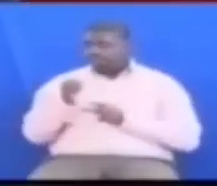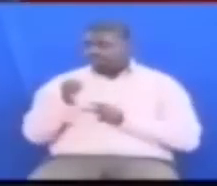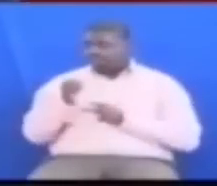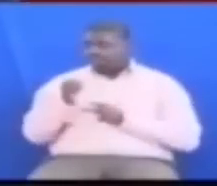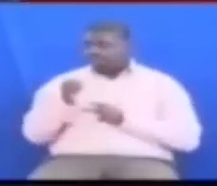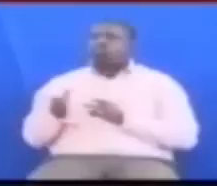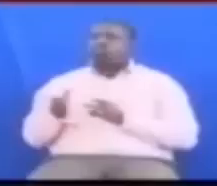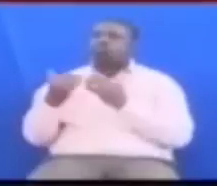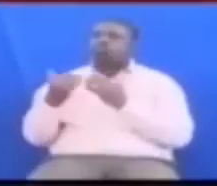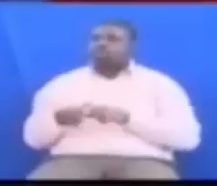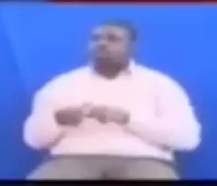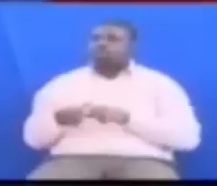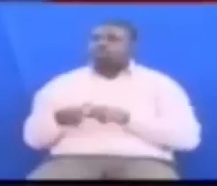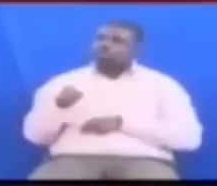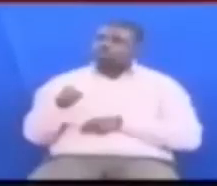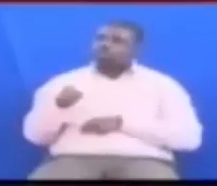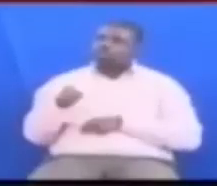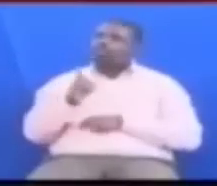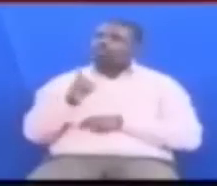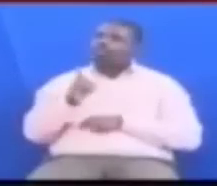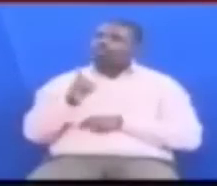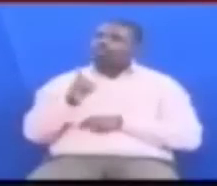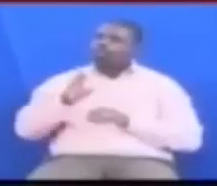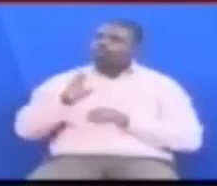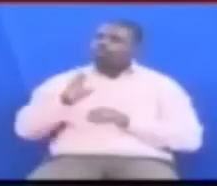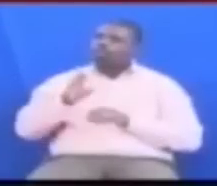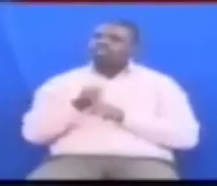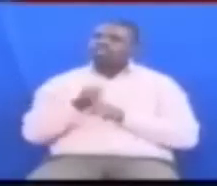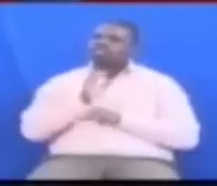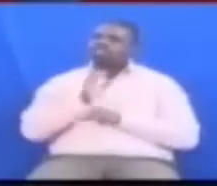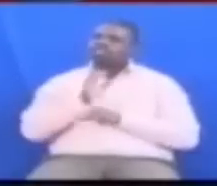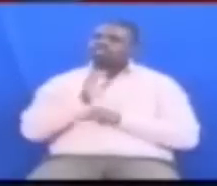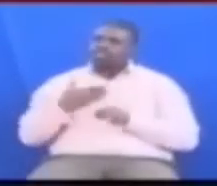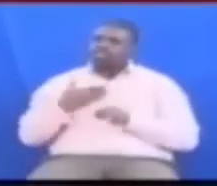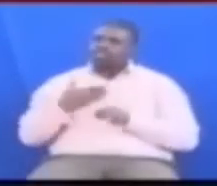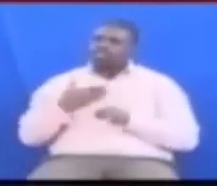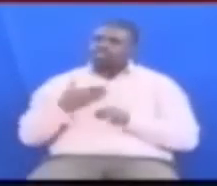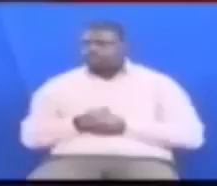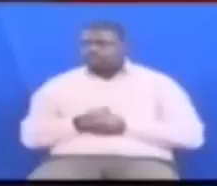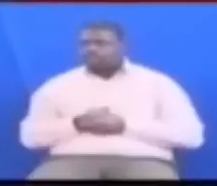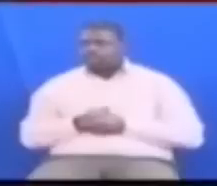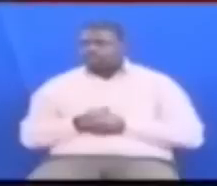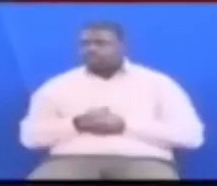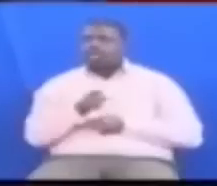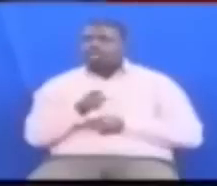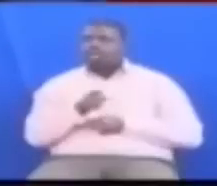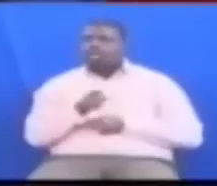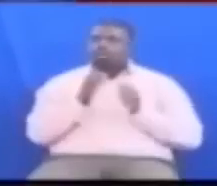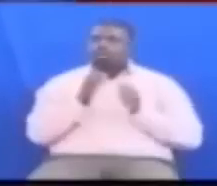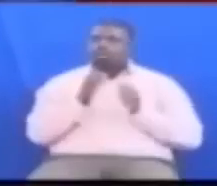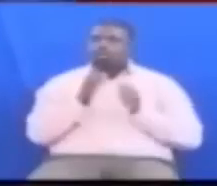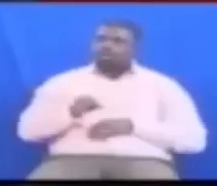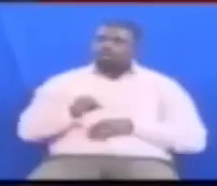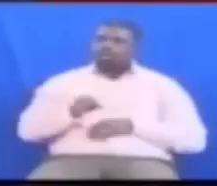Tuna itaji hawa madisi Wafanye kazi zao Waleza watopaniwa Hwa madisi na marasi Kwa